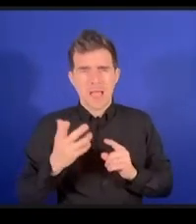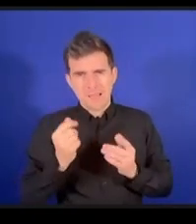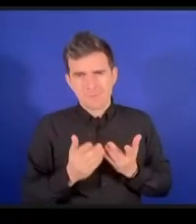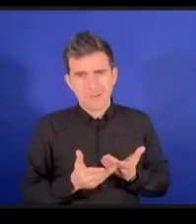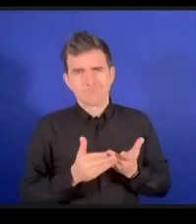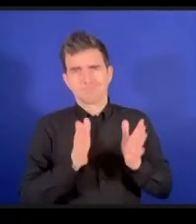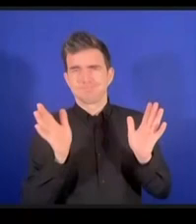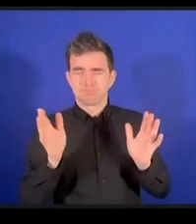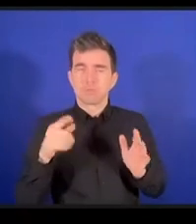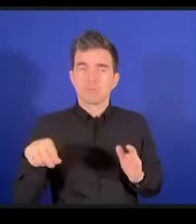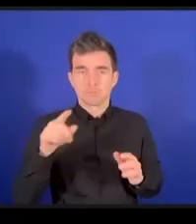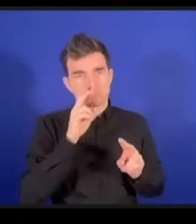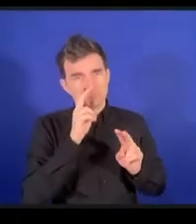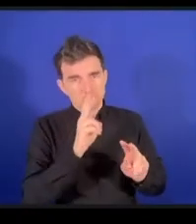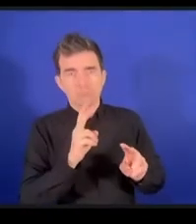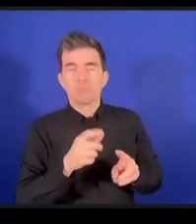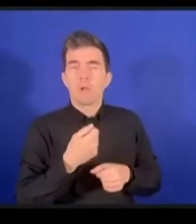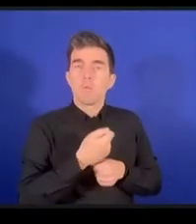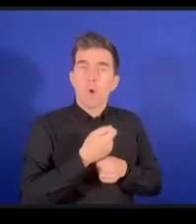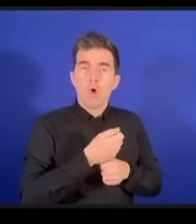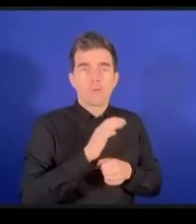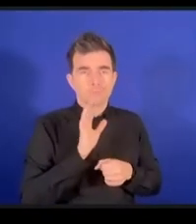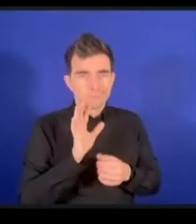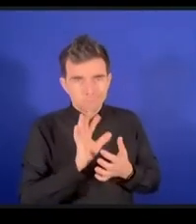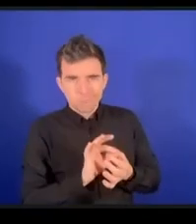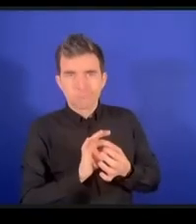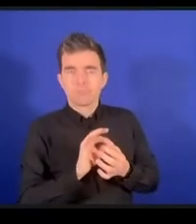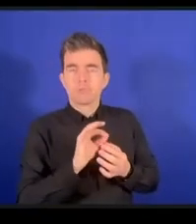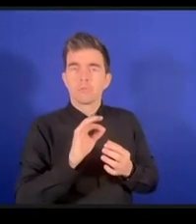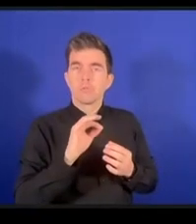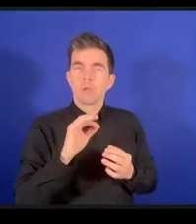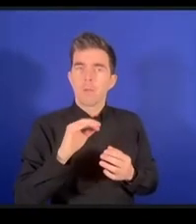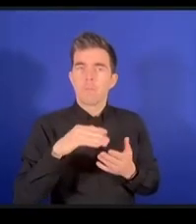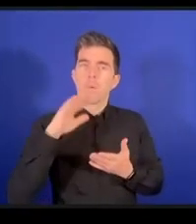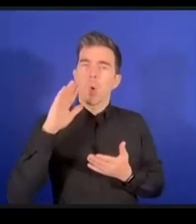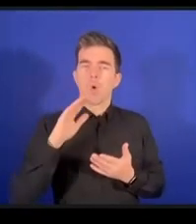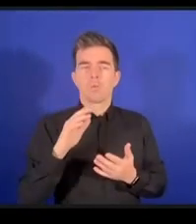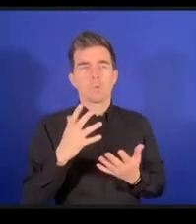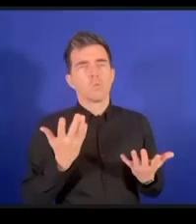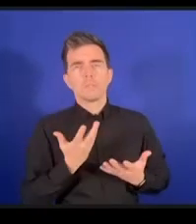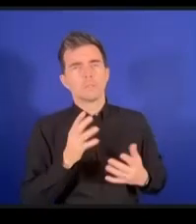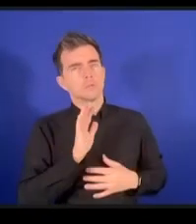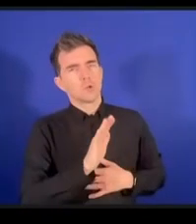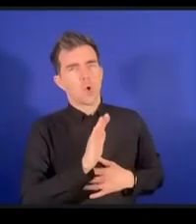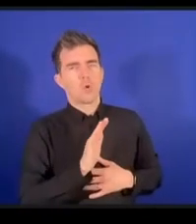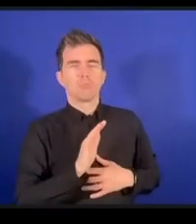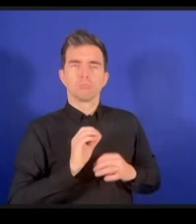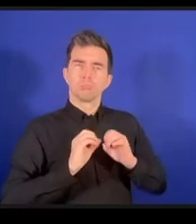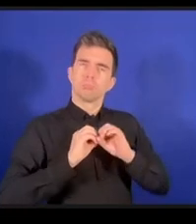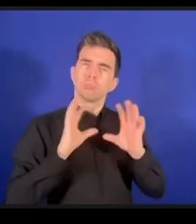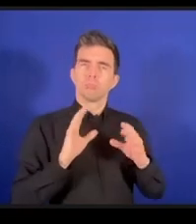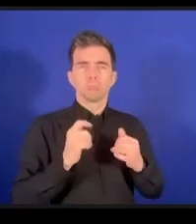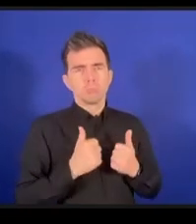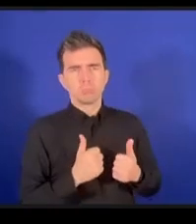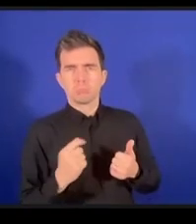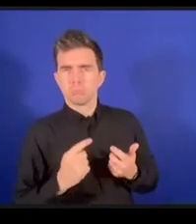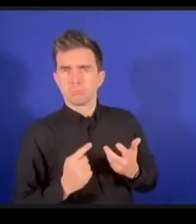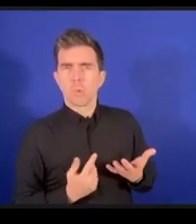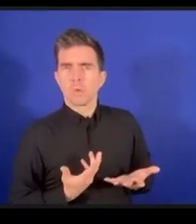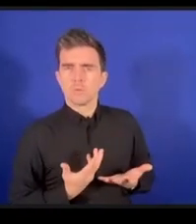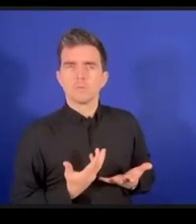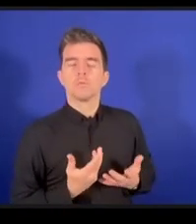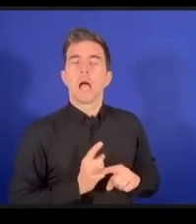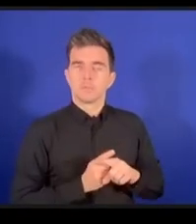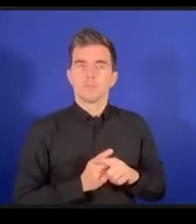同じだとおっっても例えばアクセシビリティとか現実的なものであったり政策のものだったり